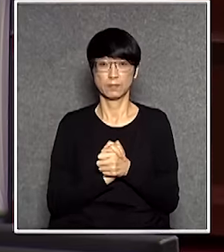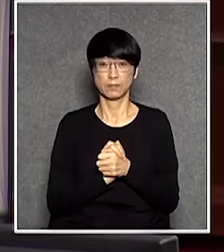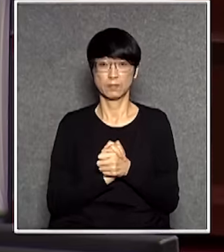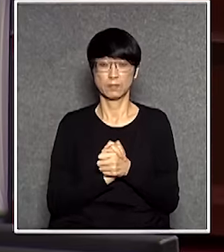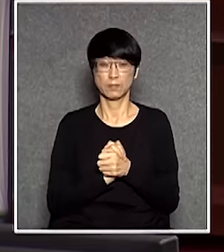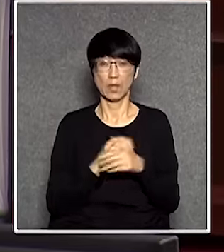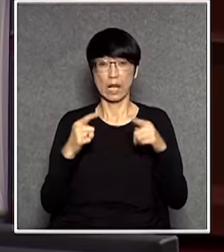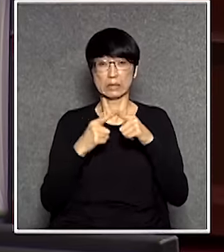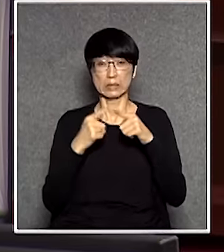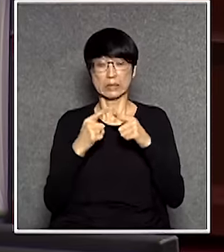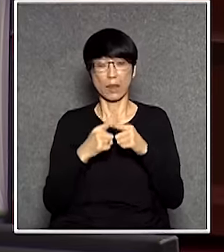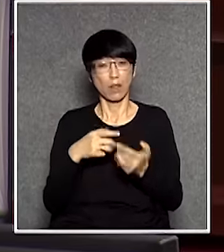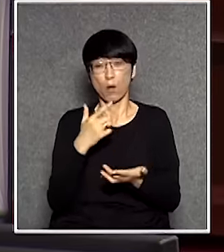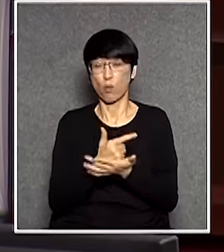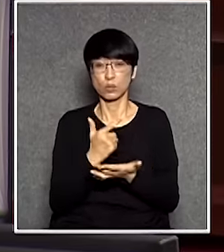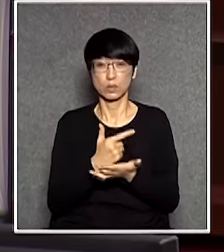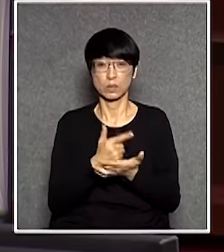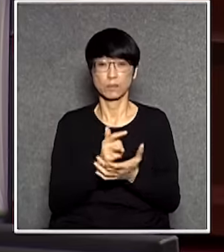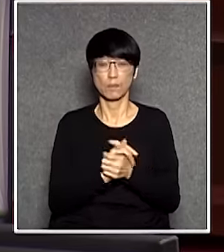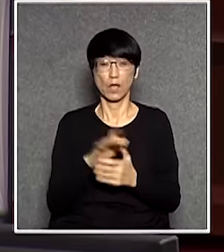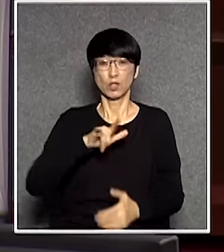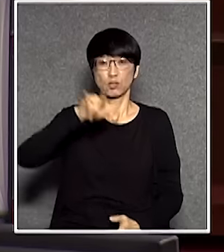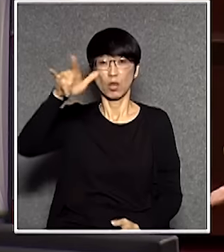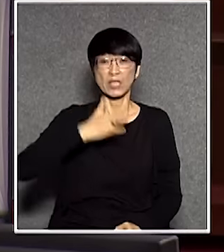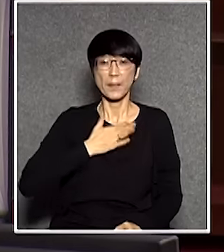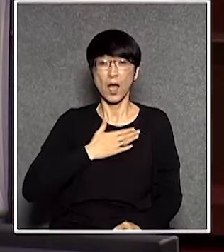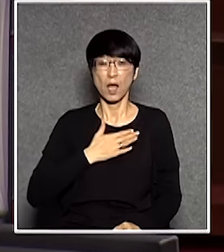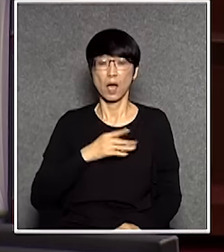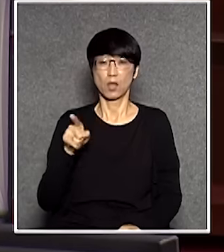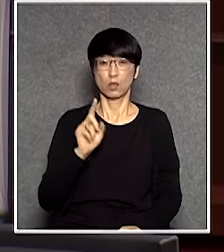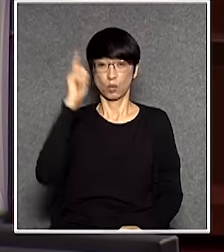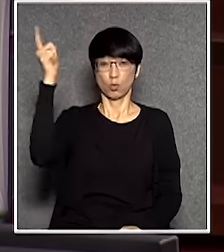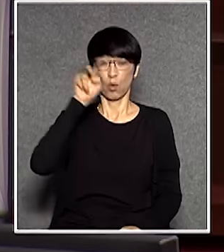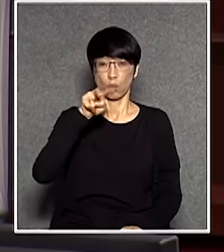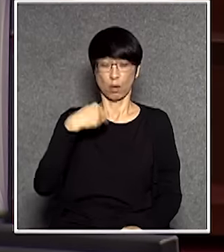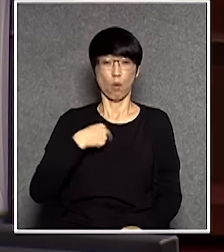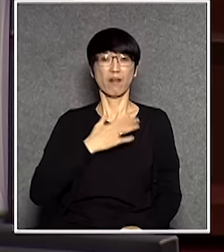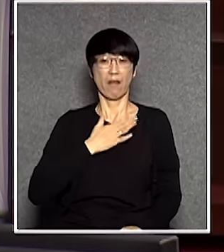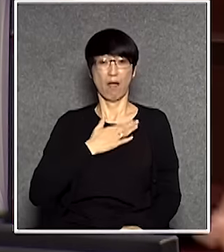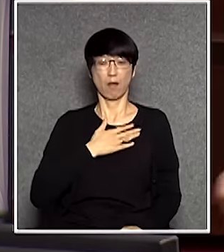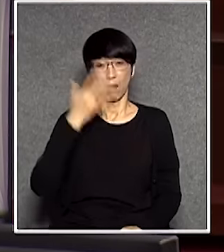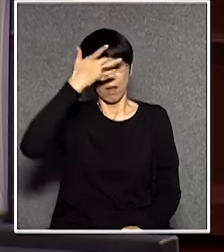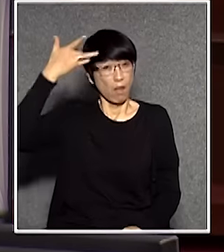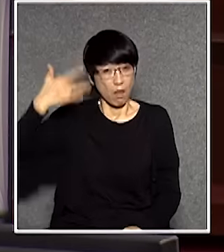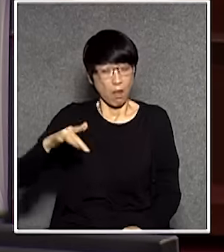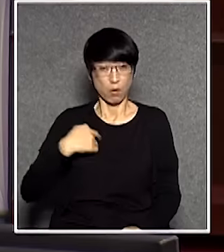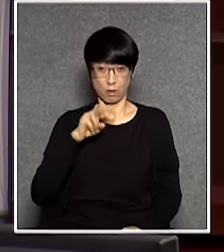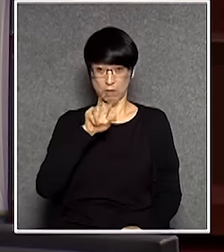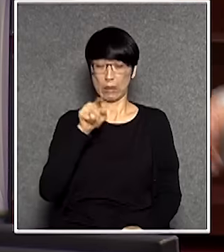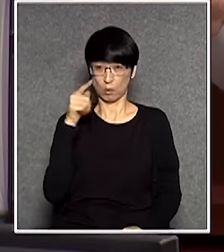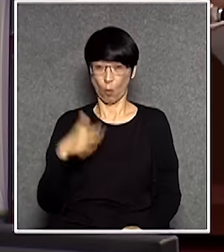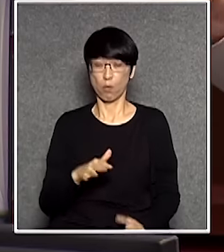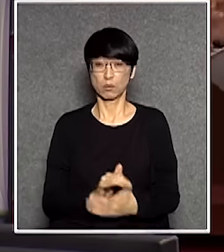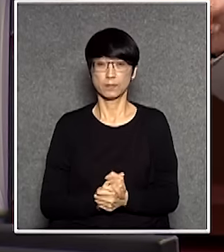命關天啊主席你坐飛機你怕不怕那個空管系統我就怕真是一額汗的我們去看過是不是